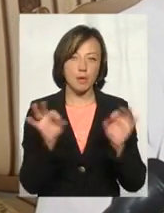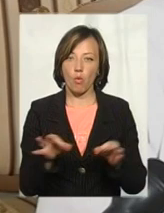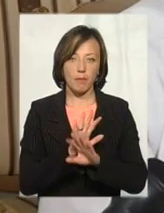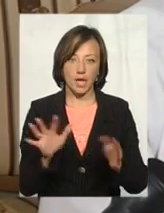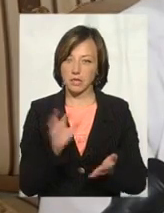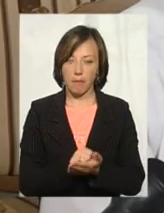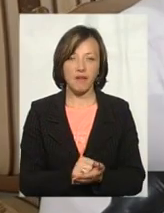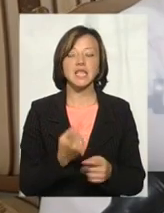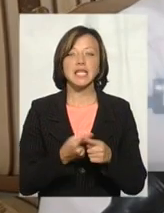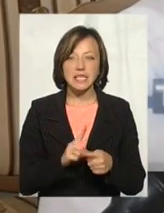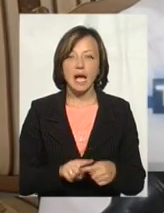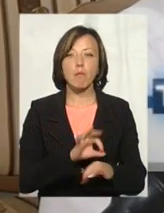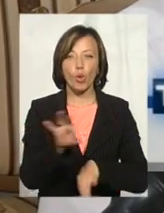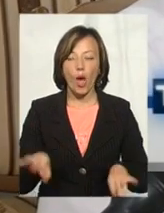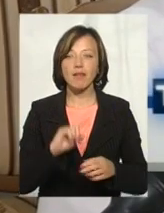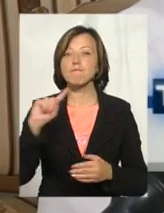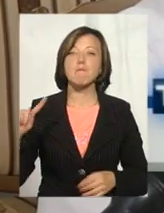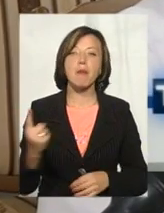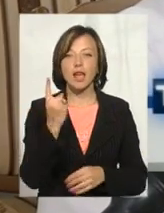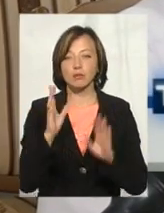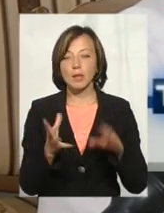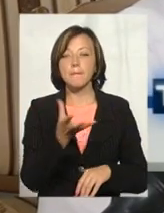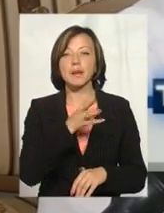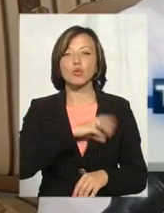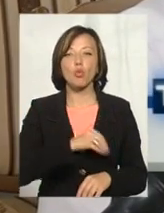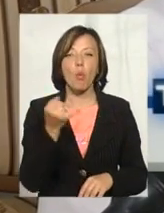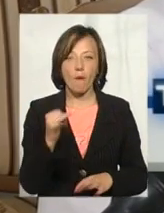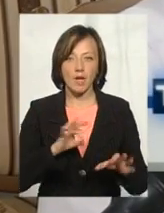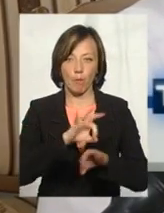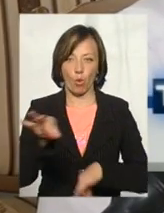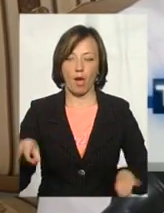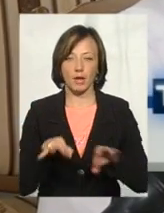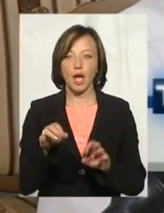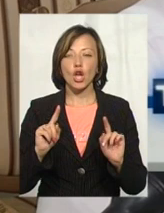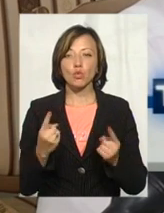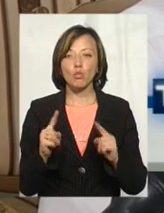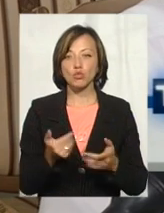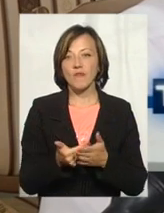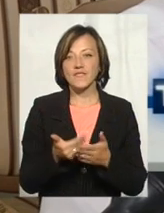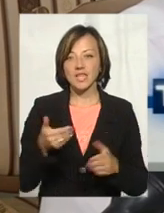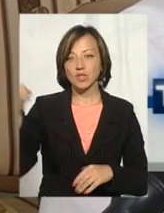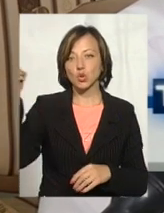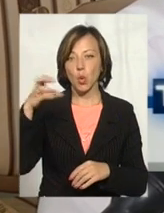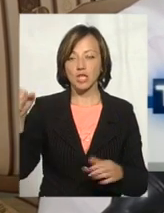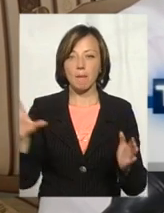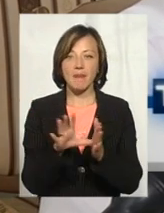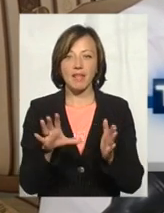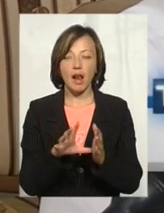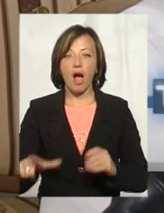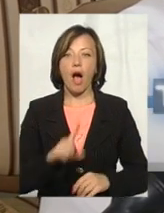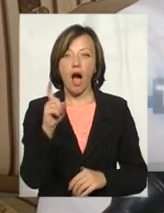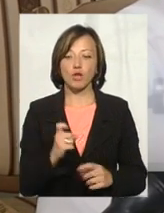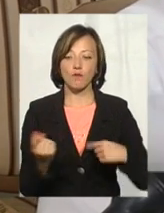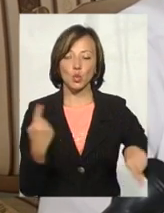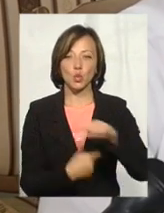займався. Цей проєкт, це вперше буде прибутковий проєкт, тому що від сонячних батарей і газової